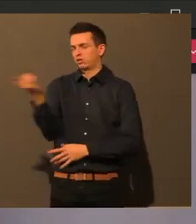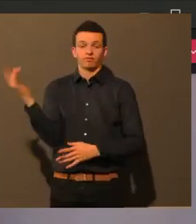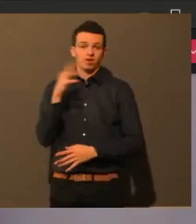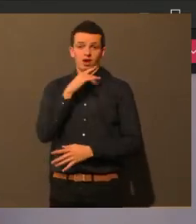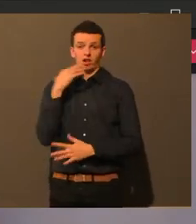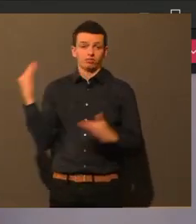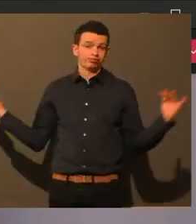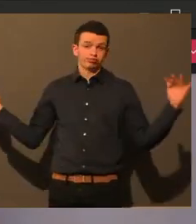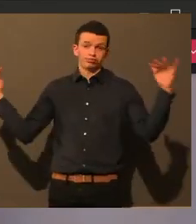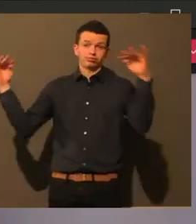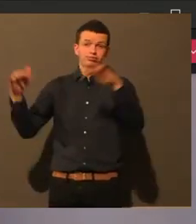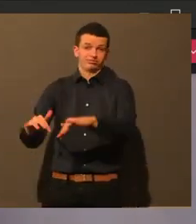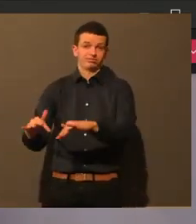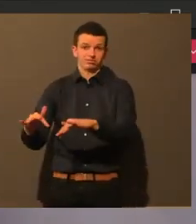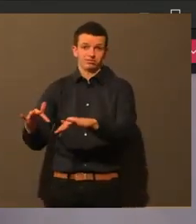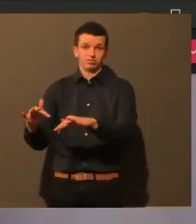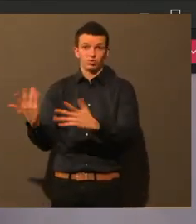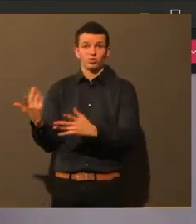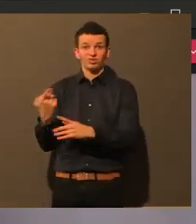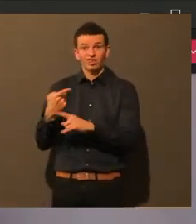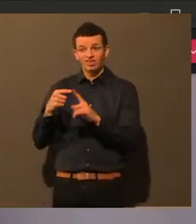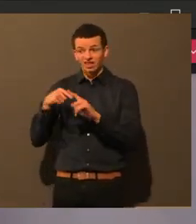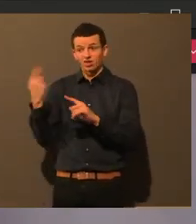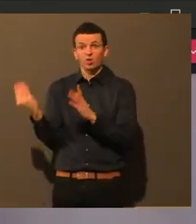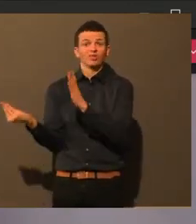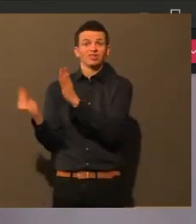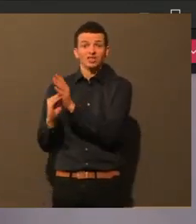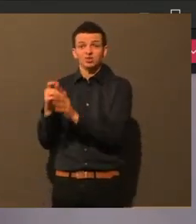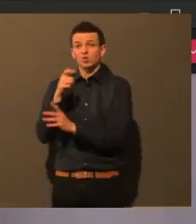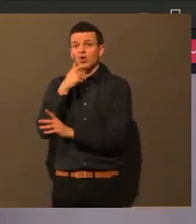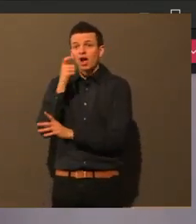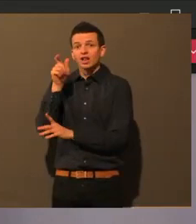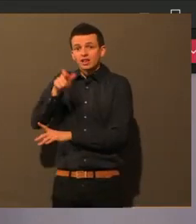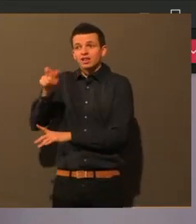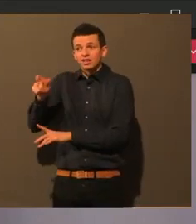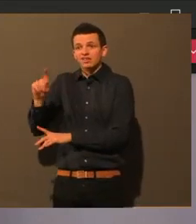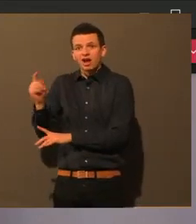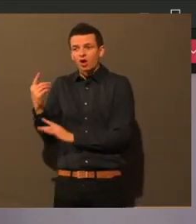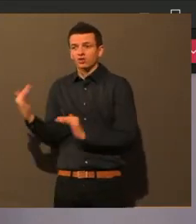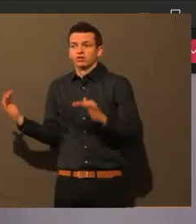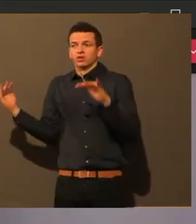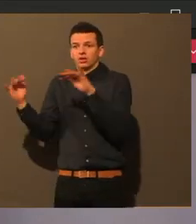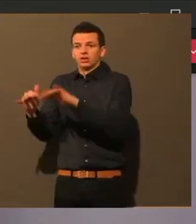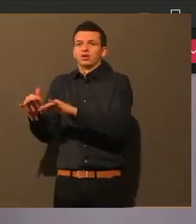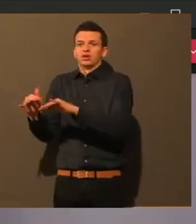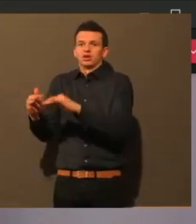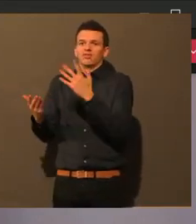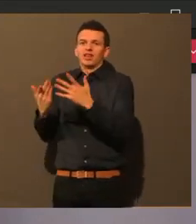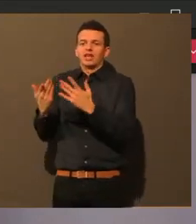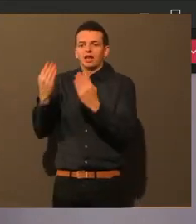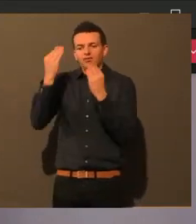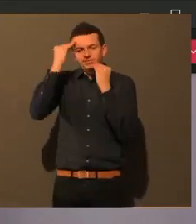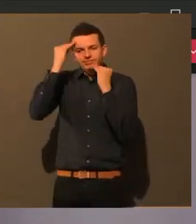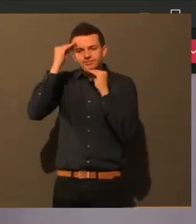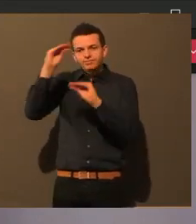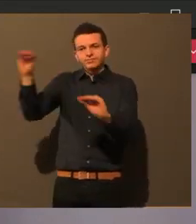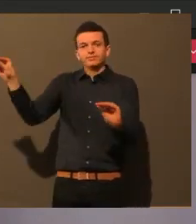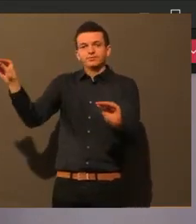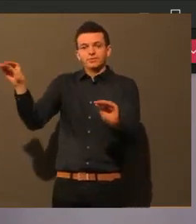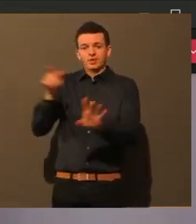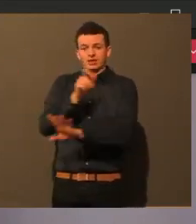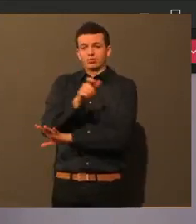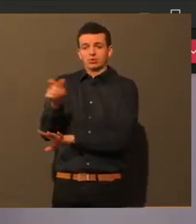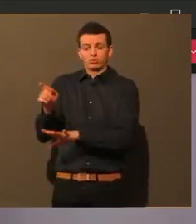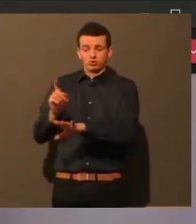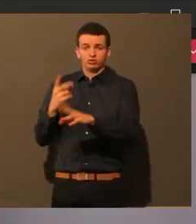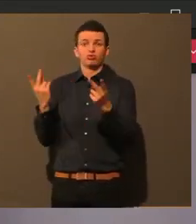dass man das nochmal vielleicht ein bisschen thematisiert, um nochmal alle darauf aufmerksam zu machen und das vielleicht ins